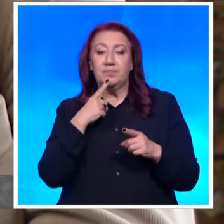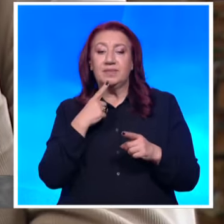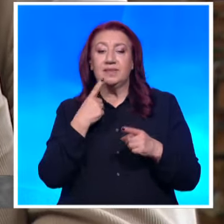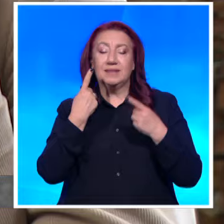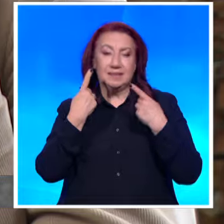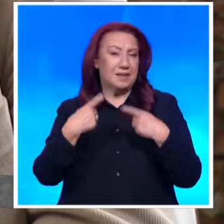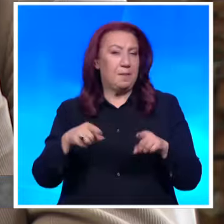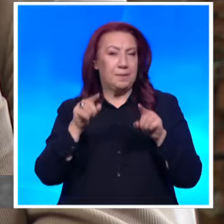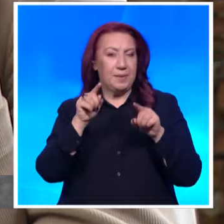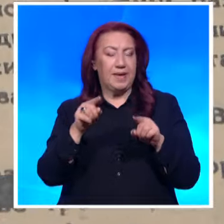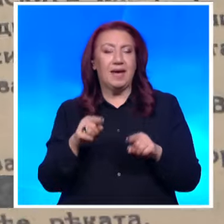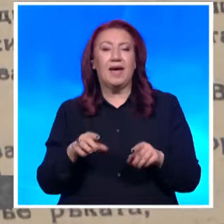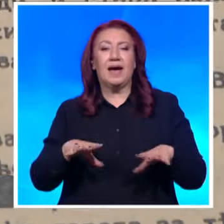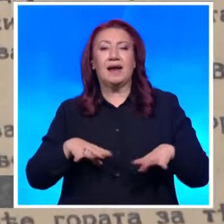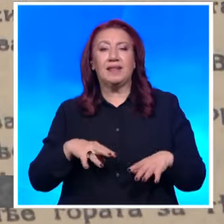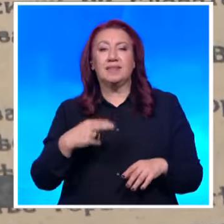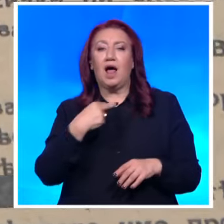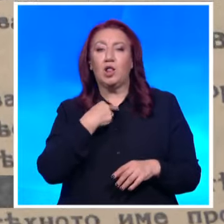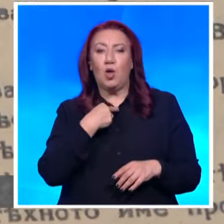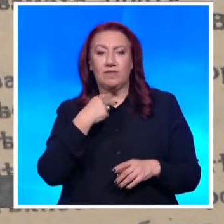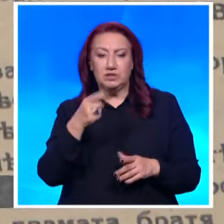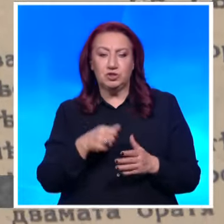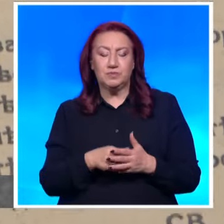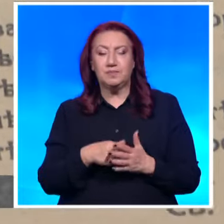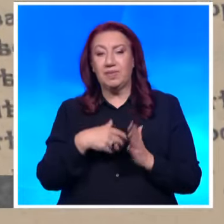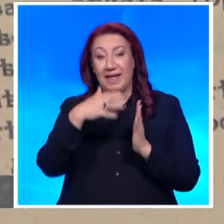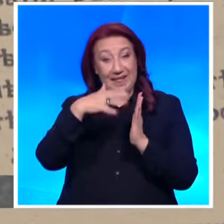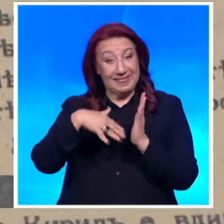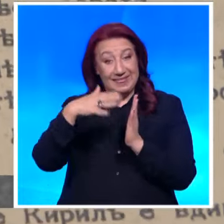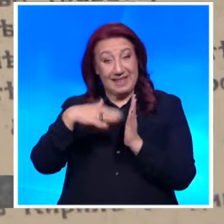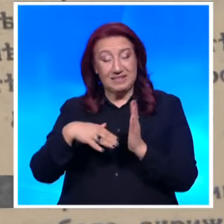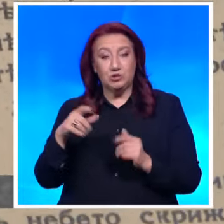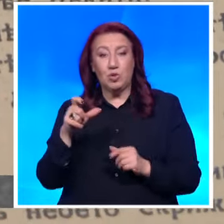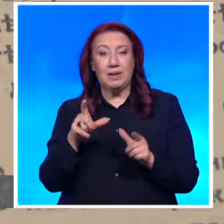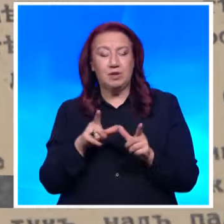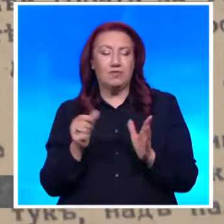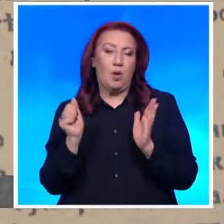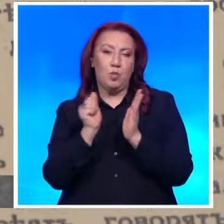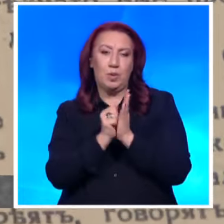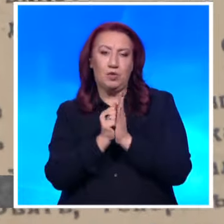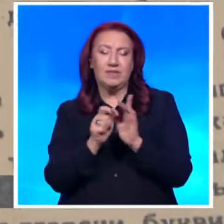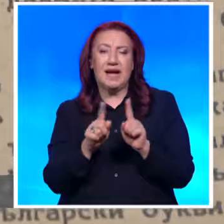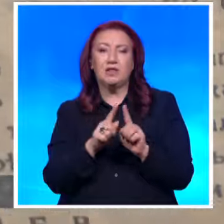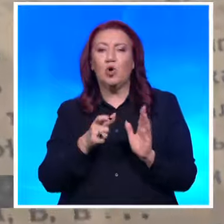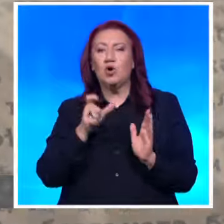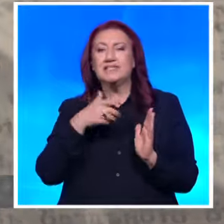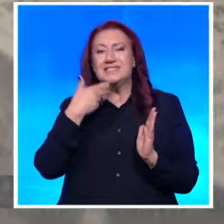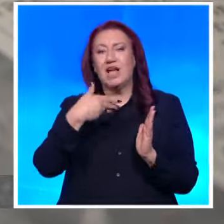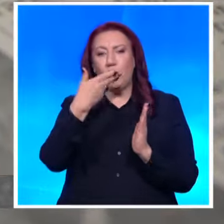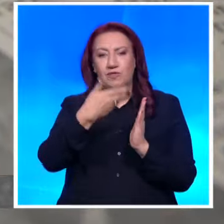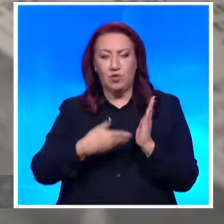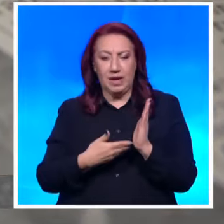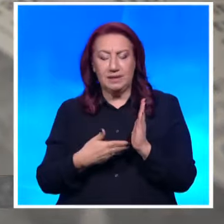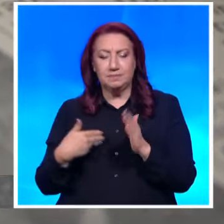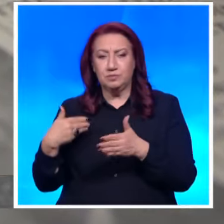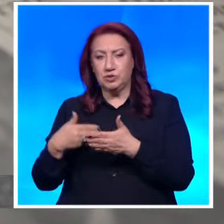1901 година. А текстът на Стоян Михайловски е публикован като стихотворение. През последните 100 години вестниците на